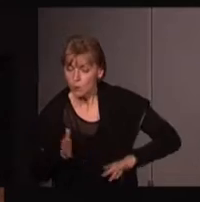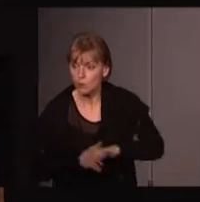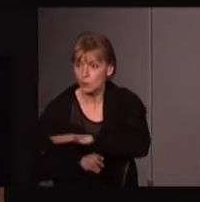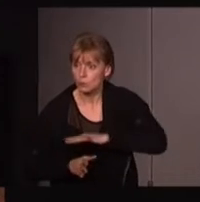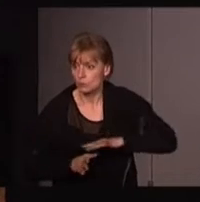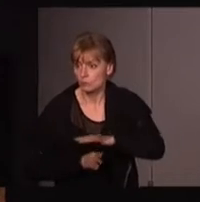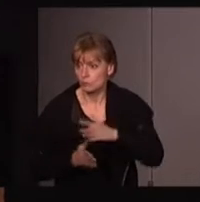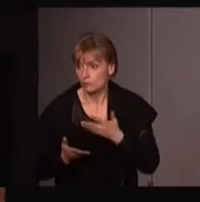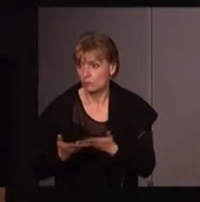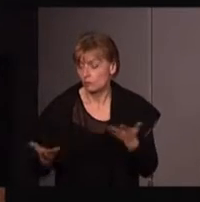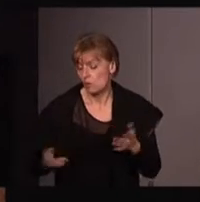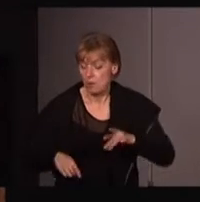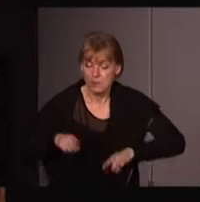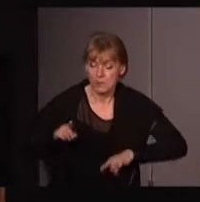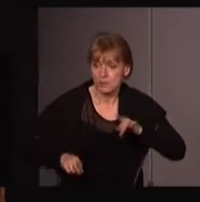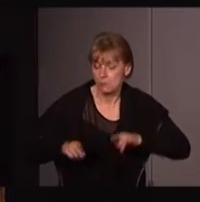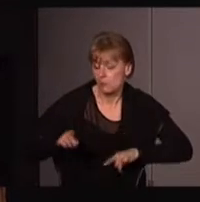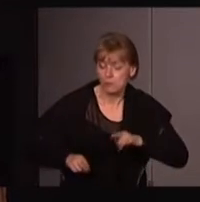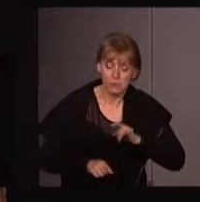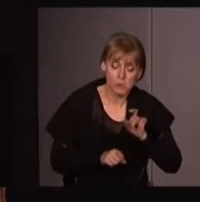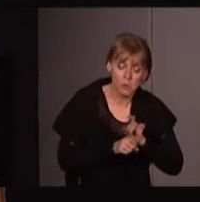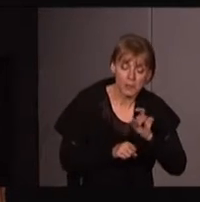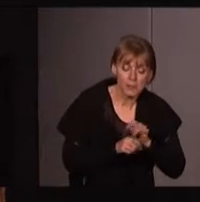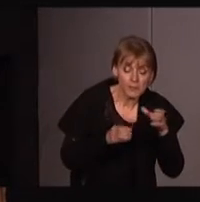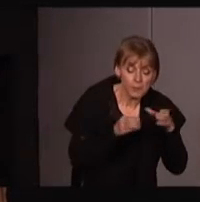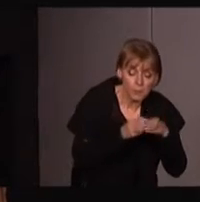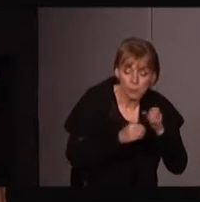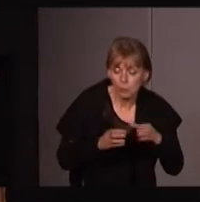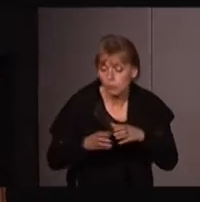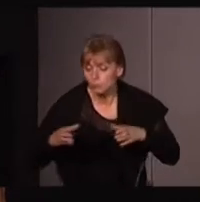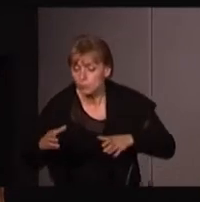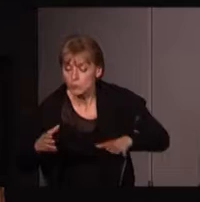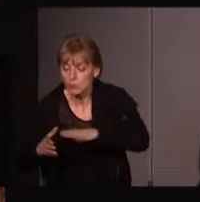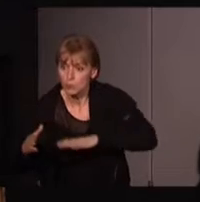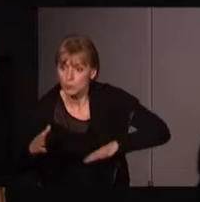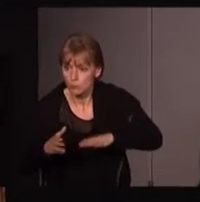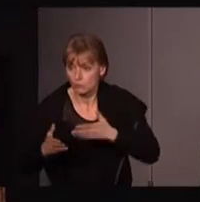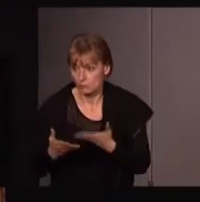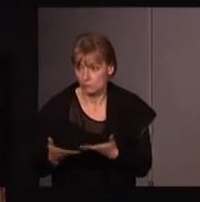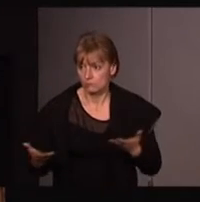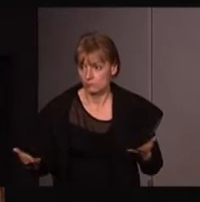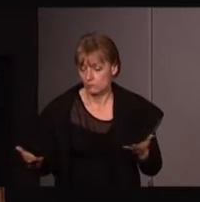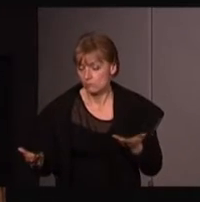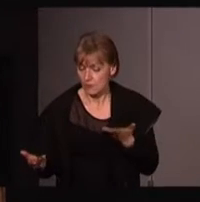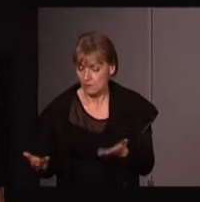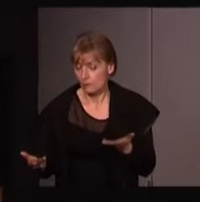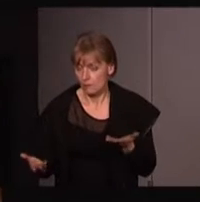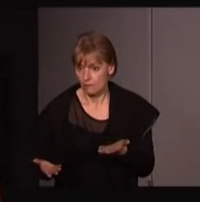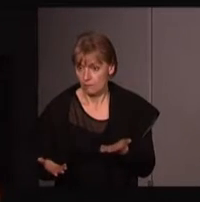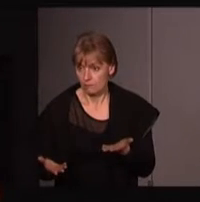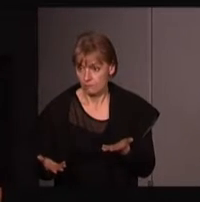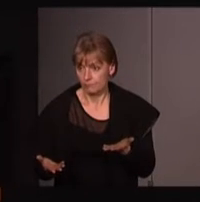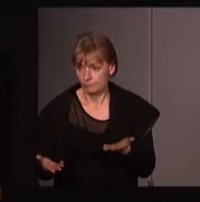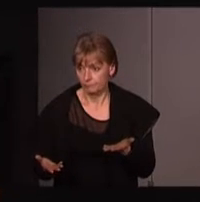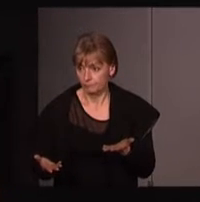ça diverge selon les critiques, auraient eu tendance en effet à tisser des liens d'affinité entre